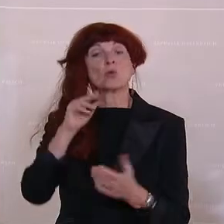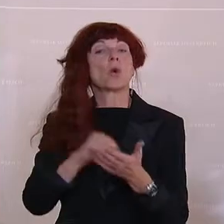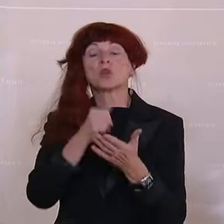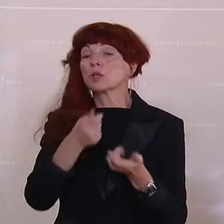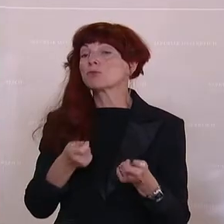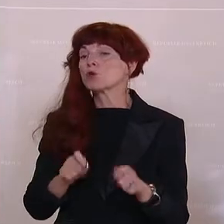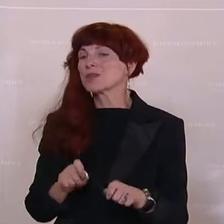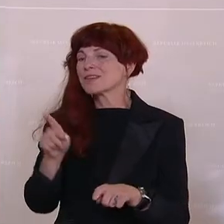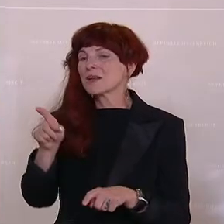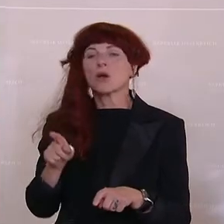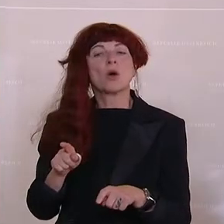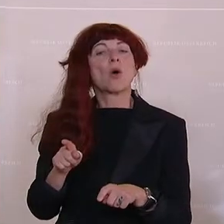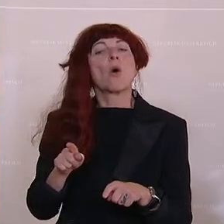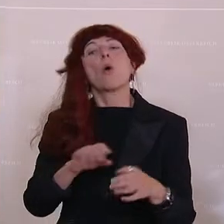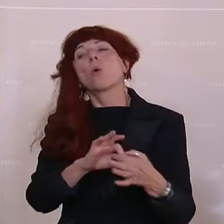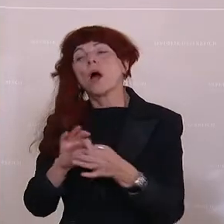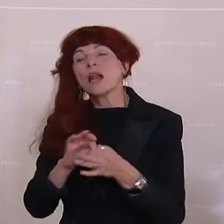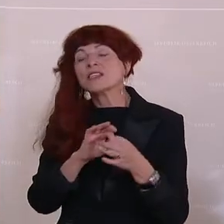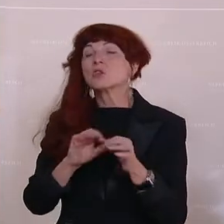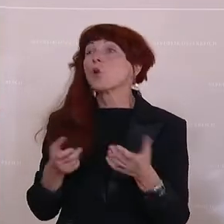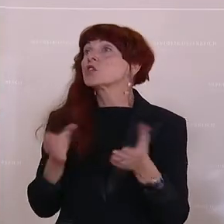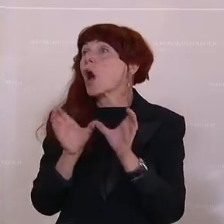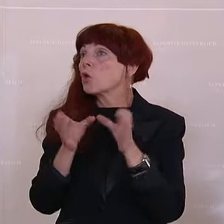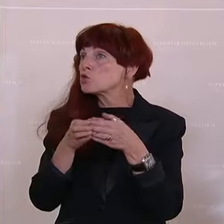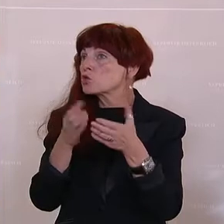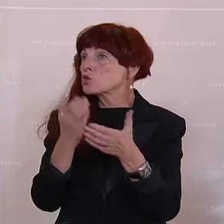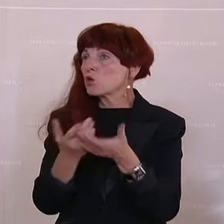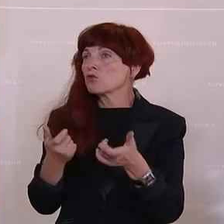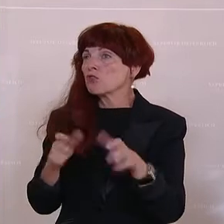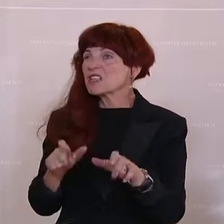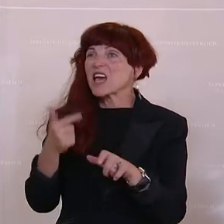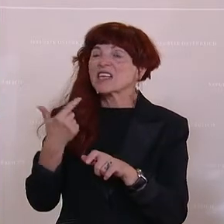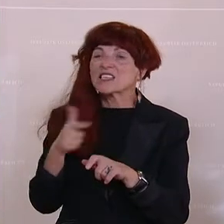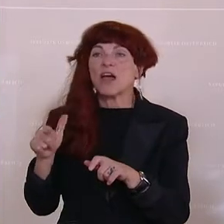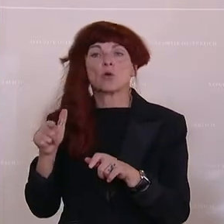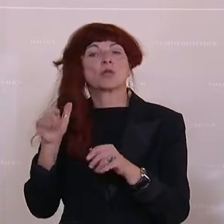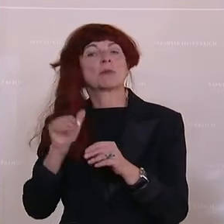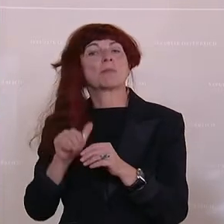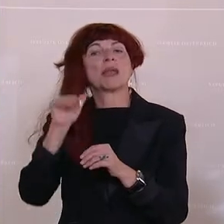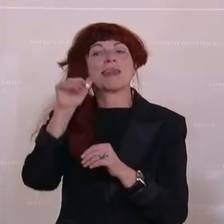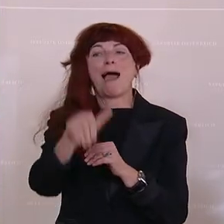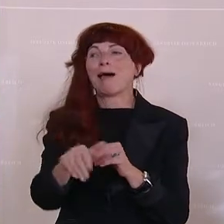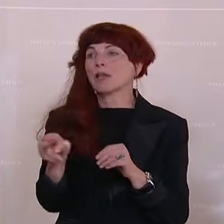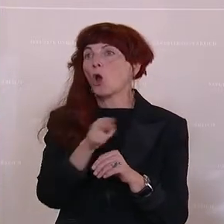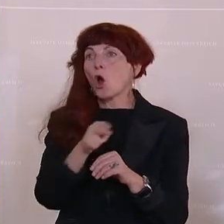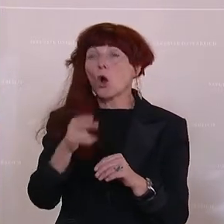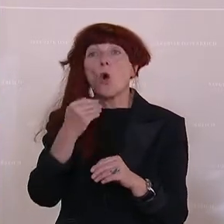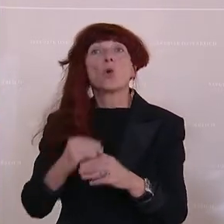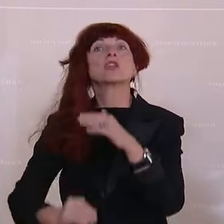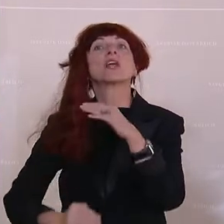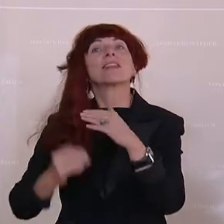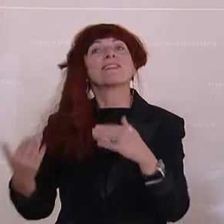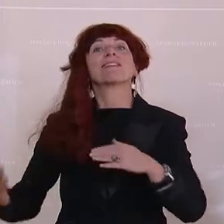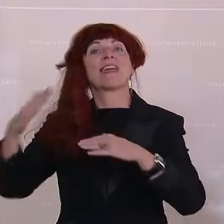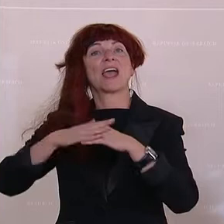festgelegt, der Koalitionsausschuss hat festgelegt, 200 Milliarden Euro und ein Deckel fest. Aber